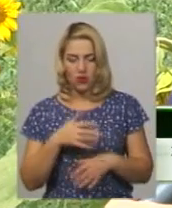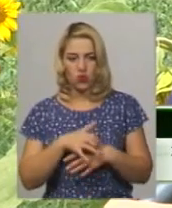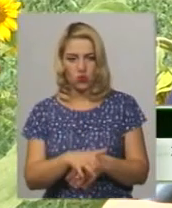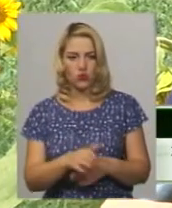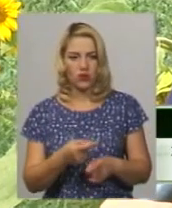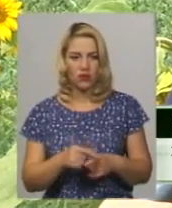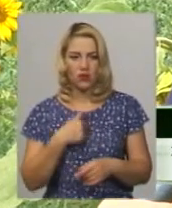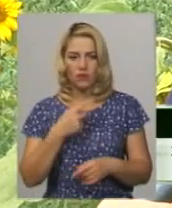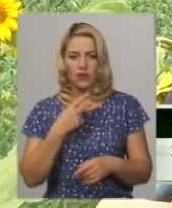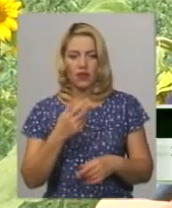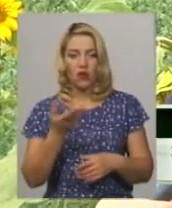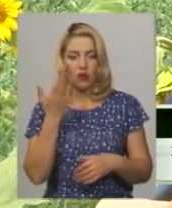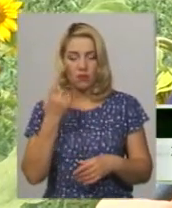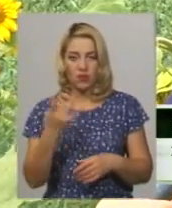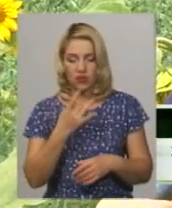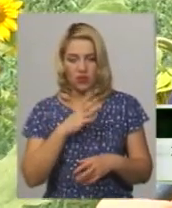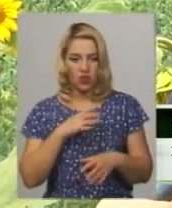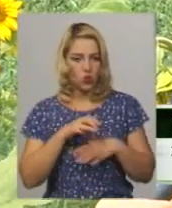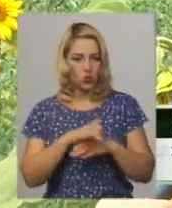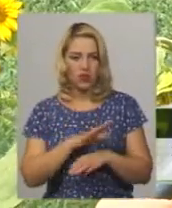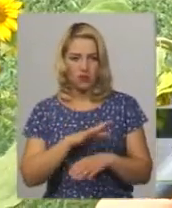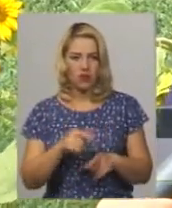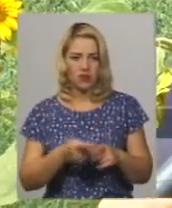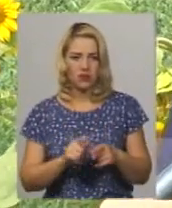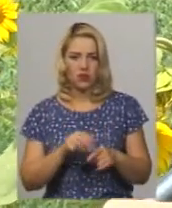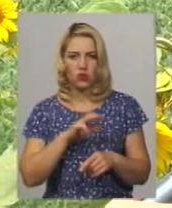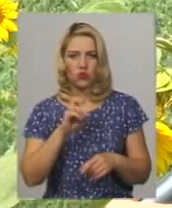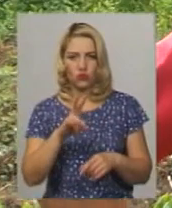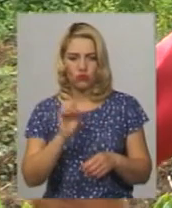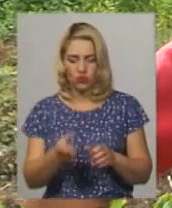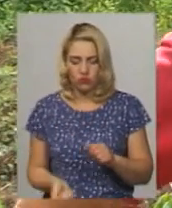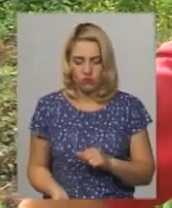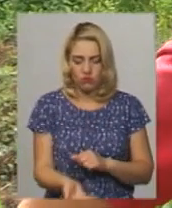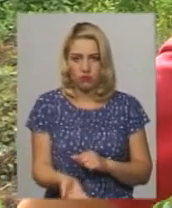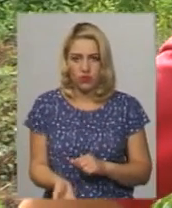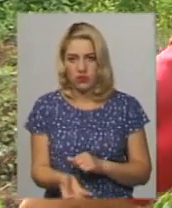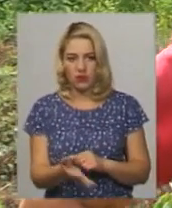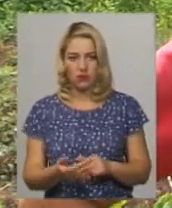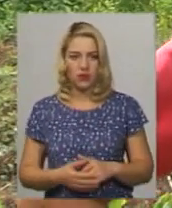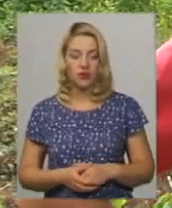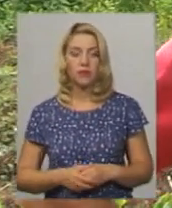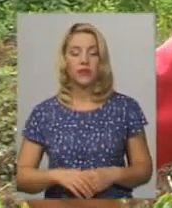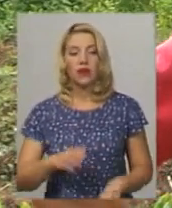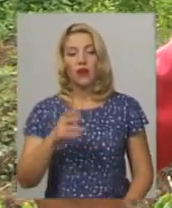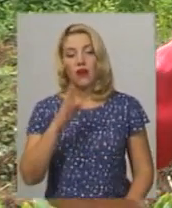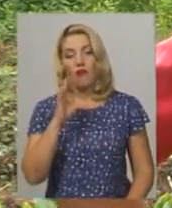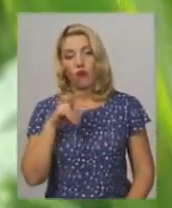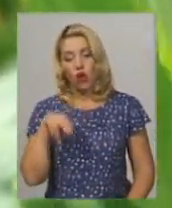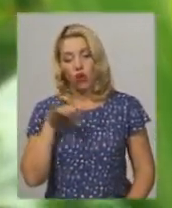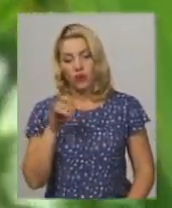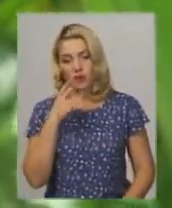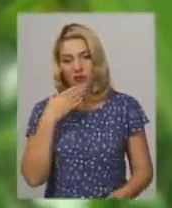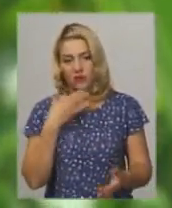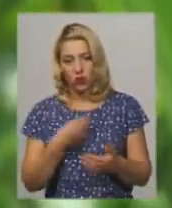перші якраз приїжджали, ніякого жука не було. Цього жука можна і насипати по городі. Володимир Олійний показує кукурудзу на своїй ділянці.